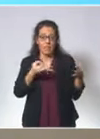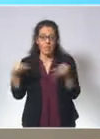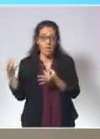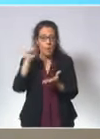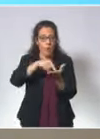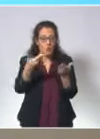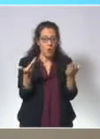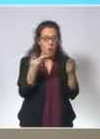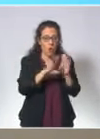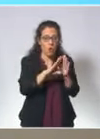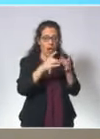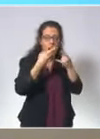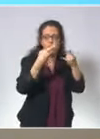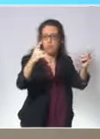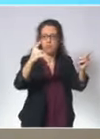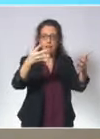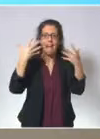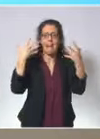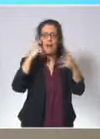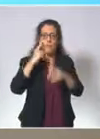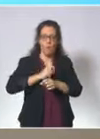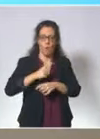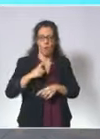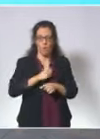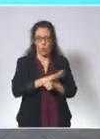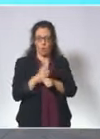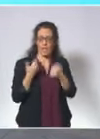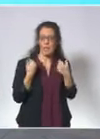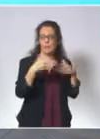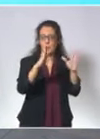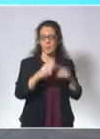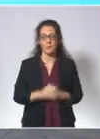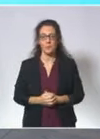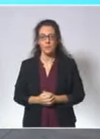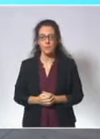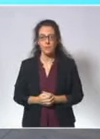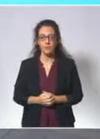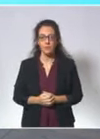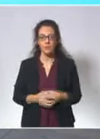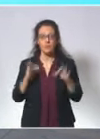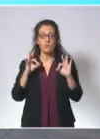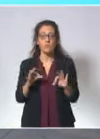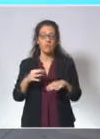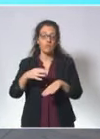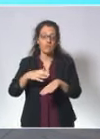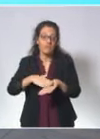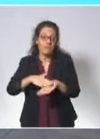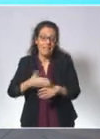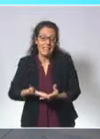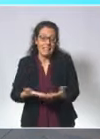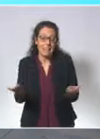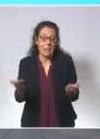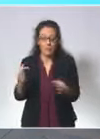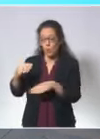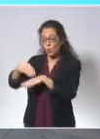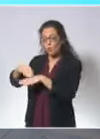clos, car plus vous aérez, plus vous chassez le virus. Cela passe par une recommandation simple que notre